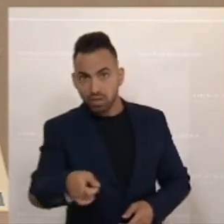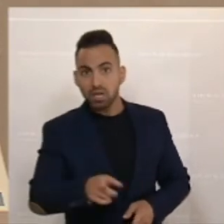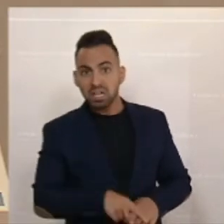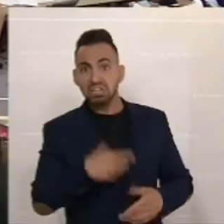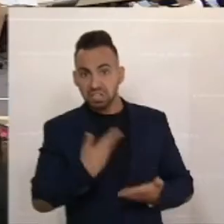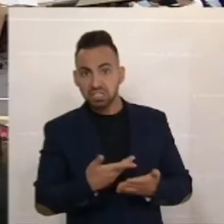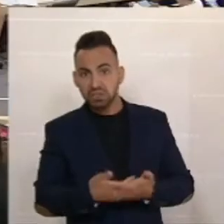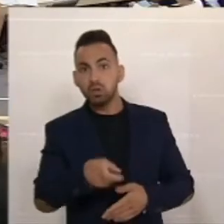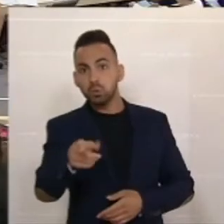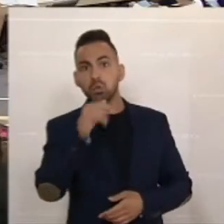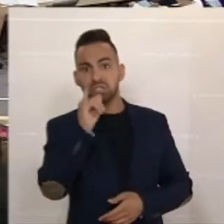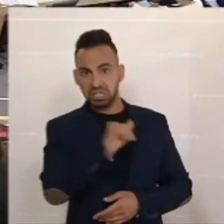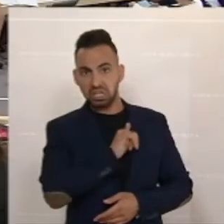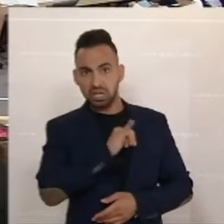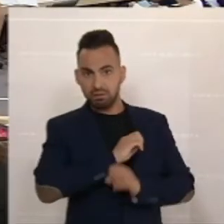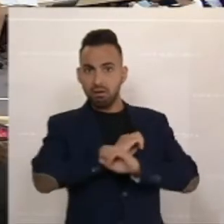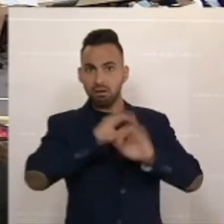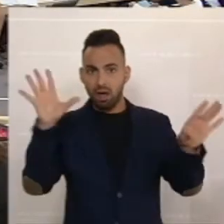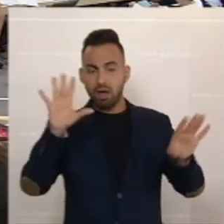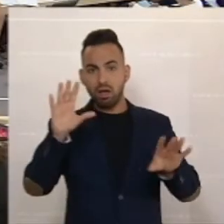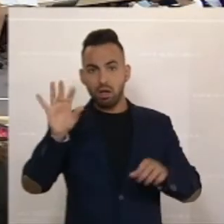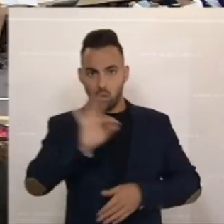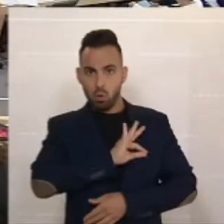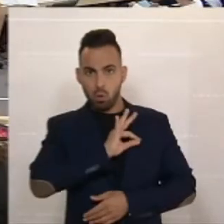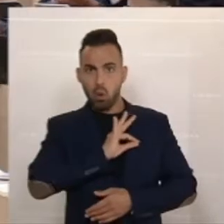von der ÖVP. Das glaube ich gerne.